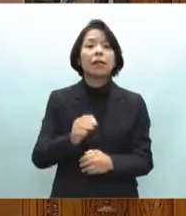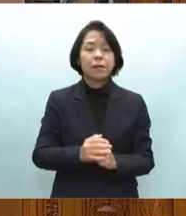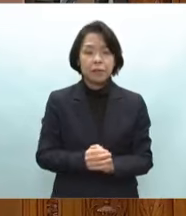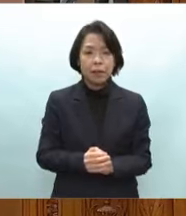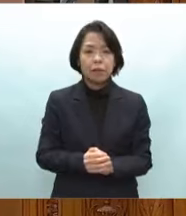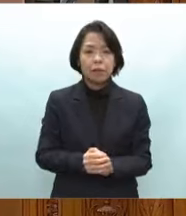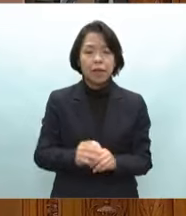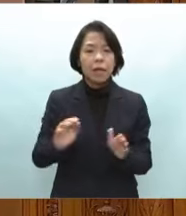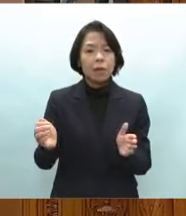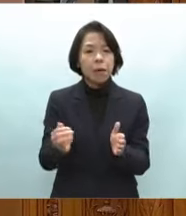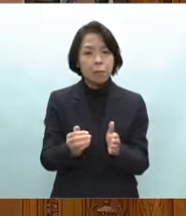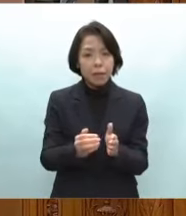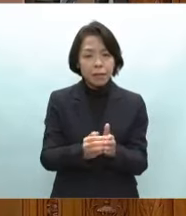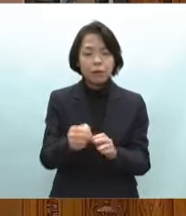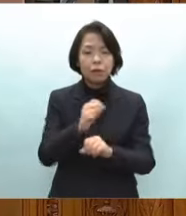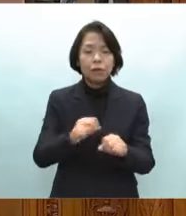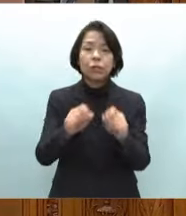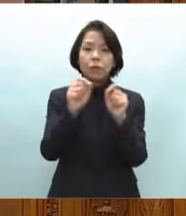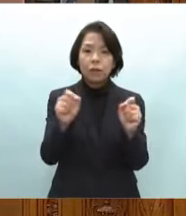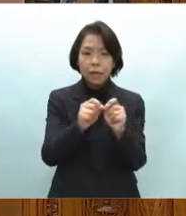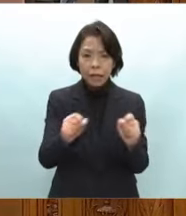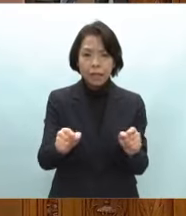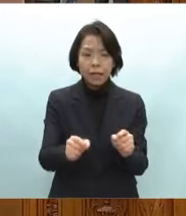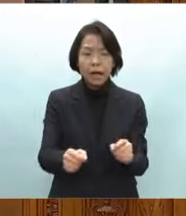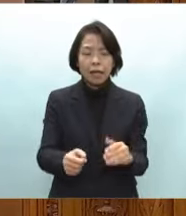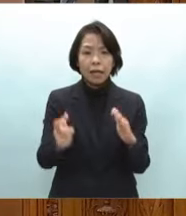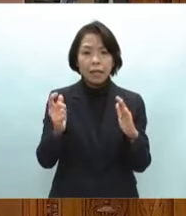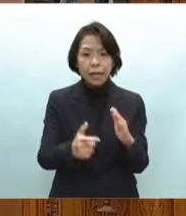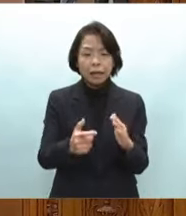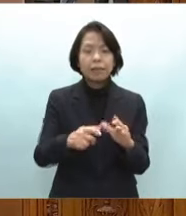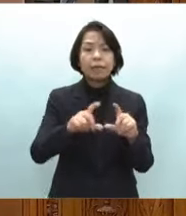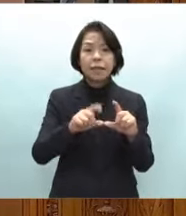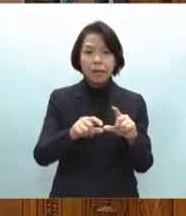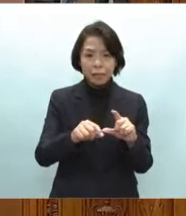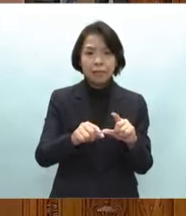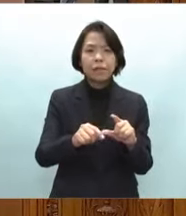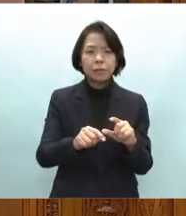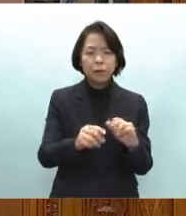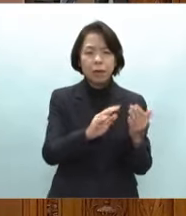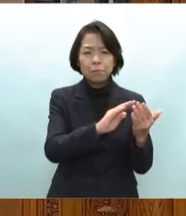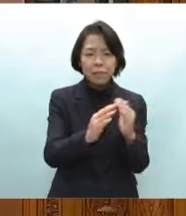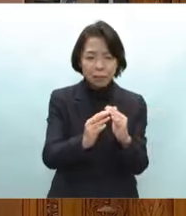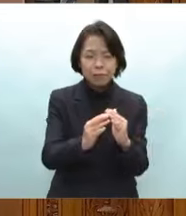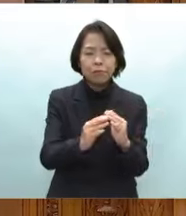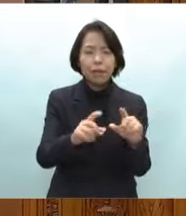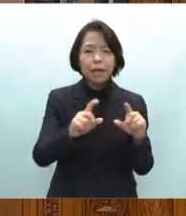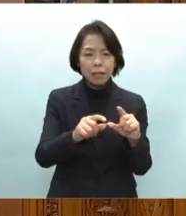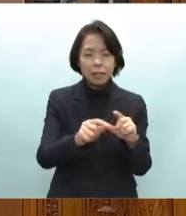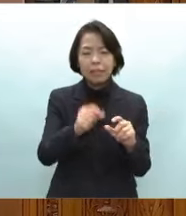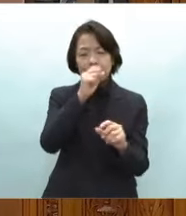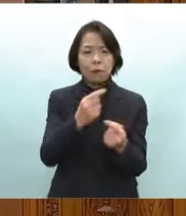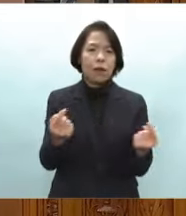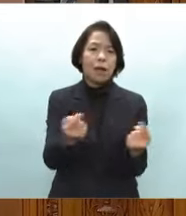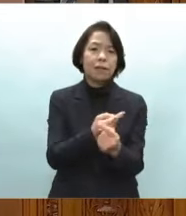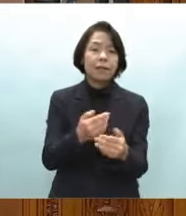続的な取組の結果耐震化率と密集市街地の改善が進み